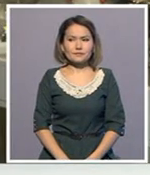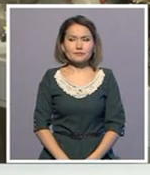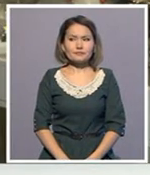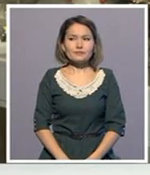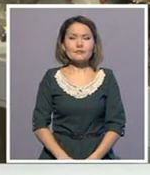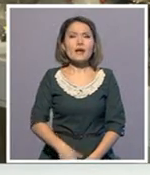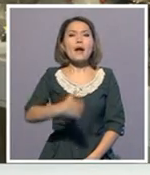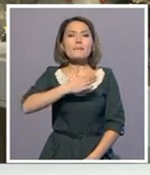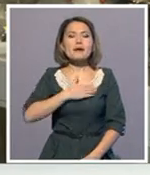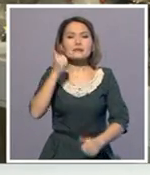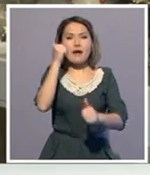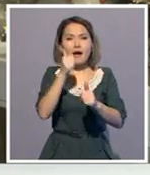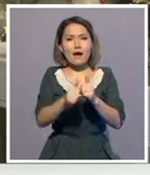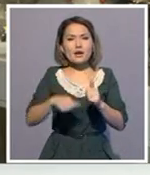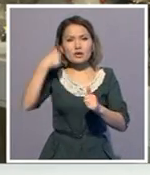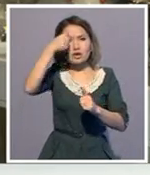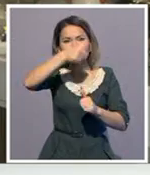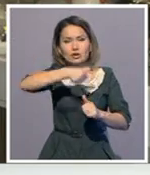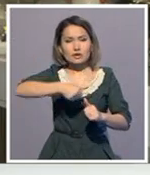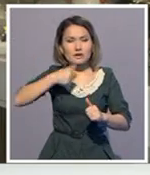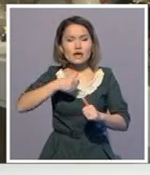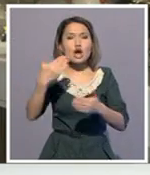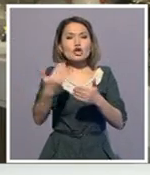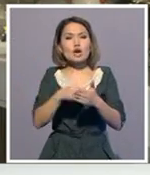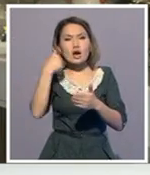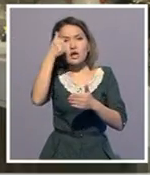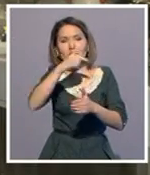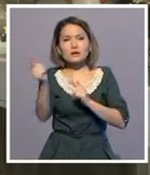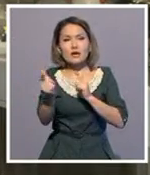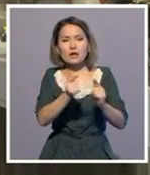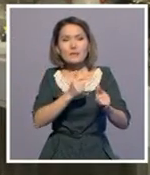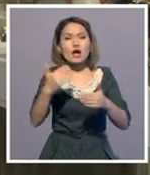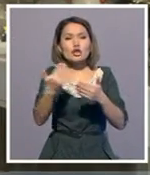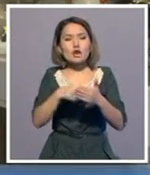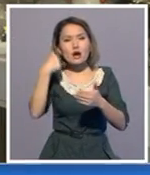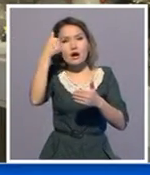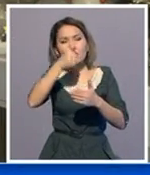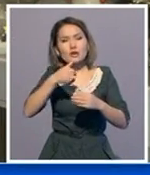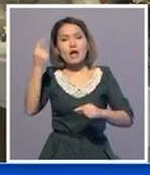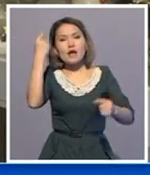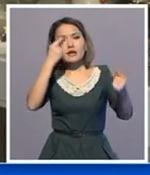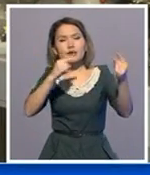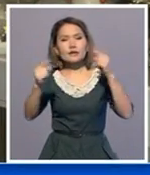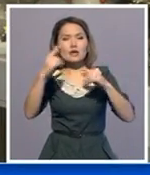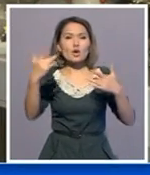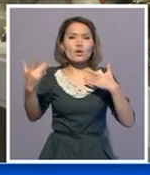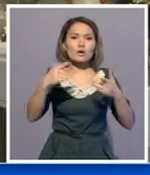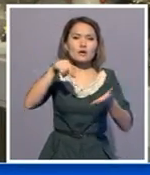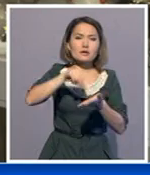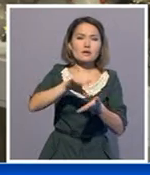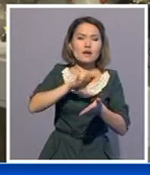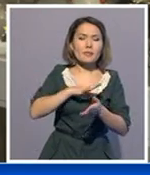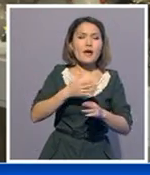Біз әршыл сайын көрмені бір тақыр қарына бөткіз өміс. Мысалы, бұлтыр жаңа жылдық ертегеде батылған. Әрбір сөрек қандайда бір ертегінің мазымынына